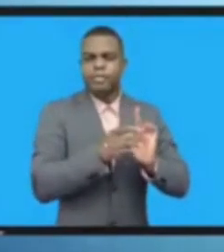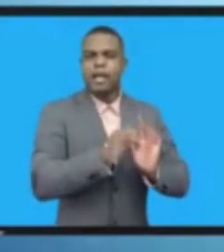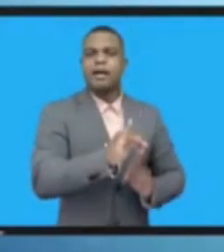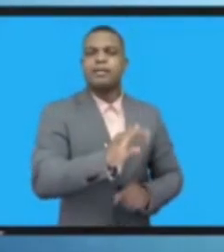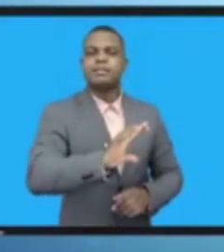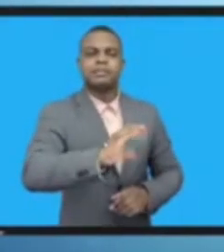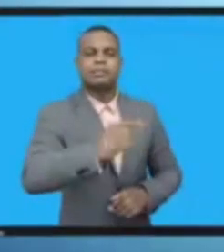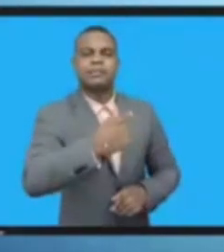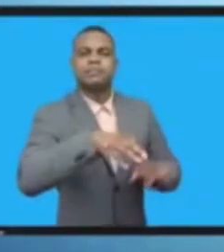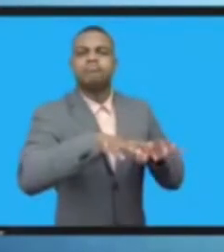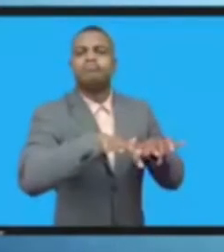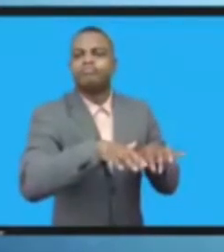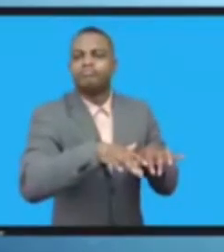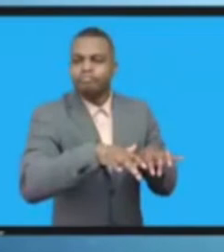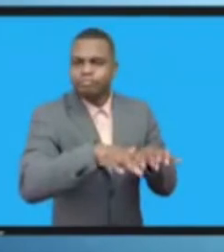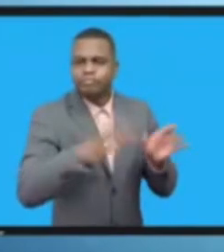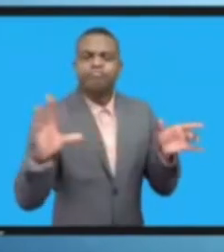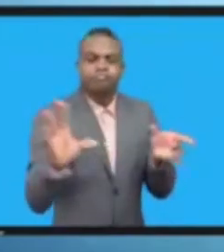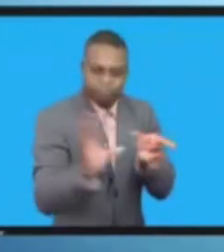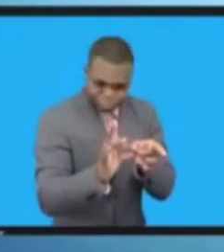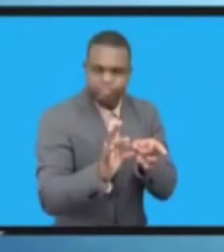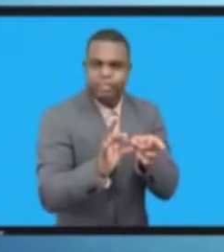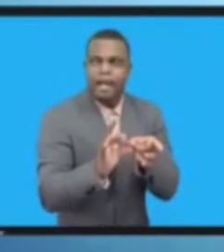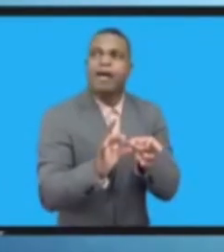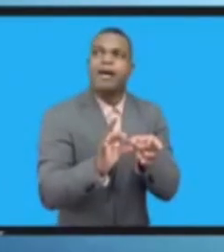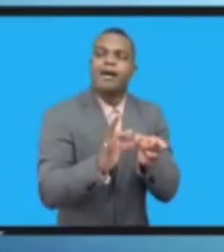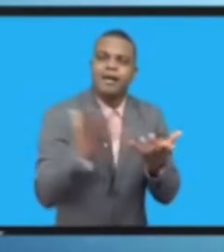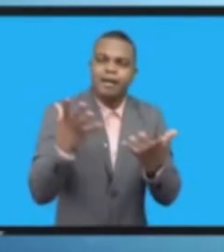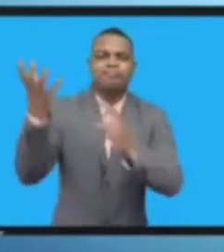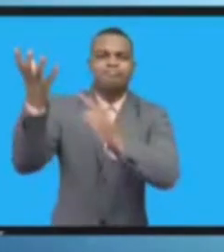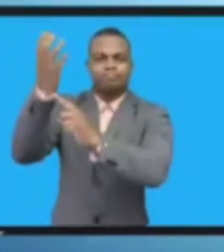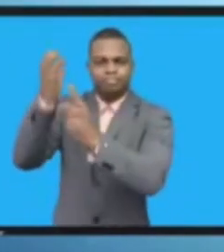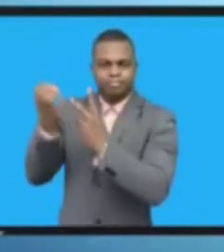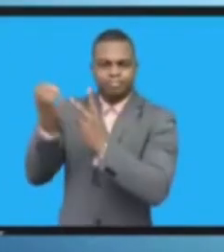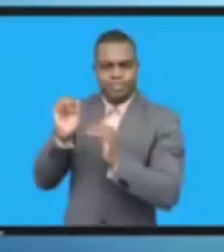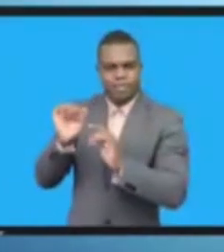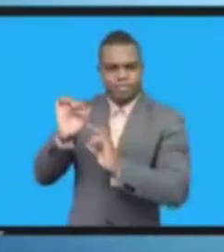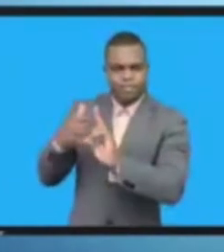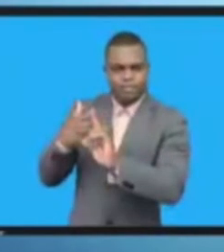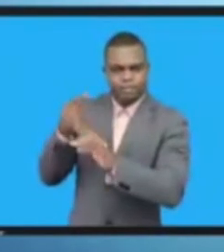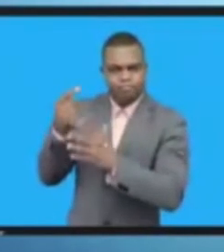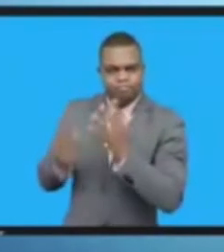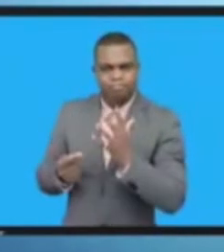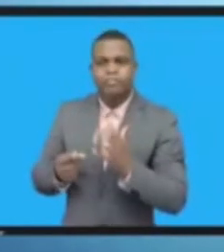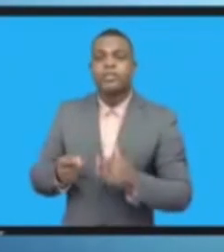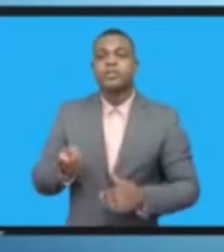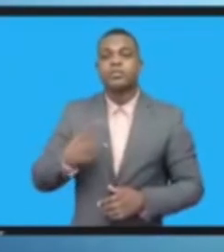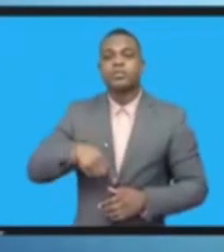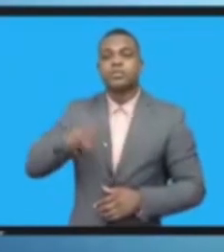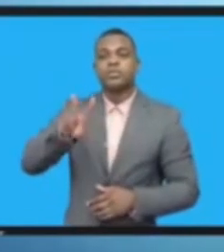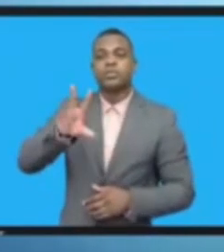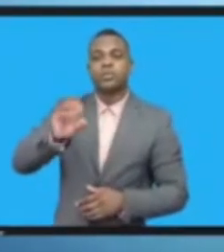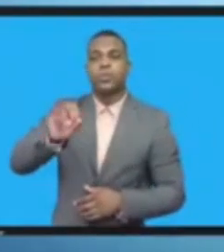يمكن للمستقبل أن يحكم علينا إذا ما أخفقنا في استخدام تلك الأدوات